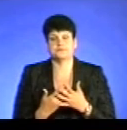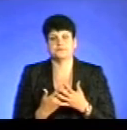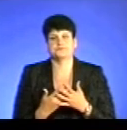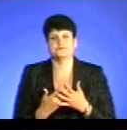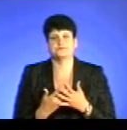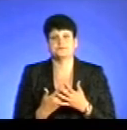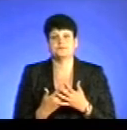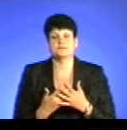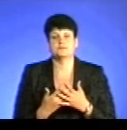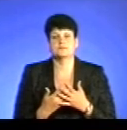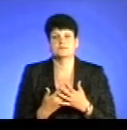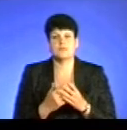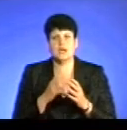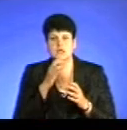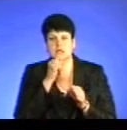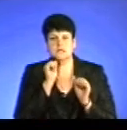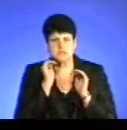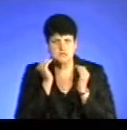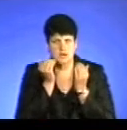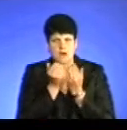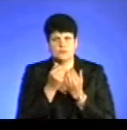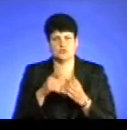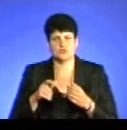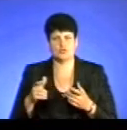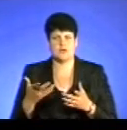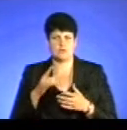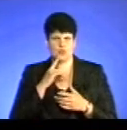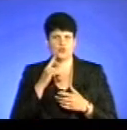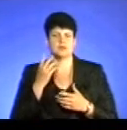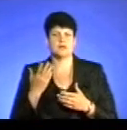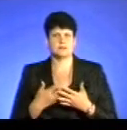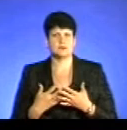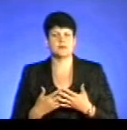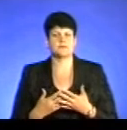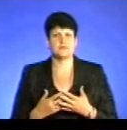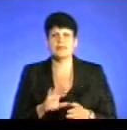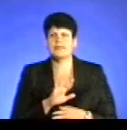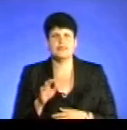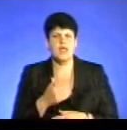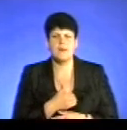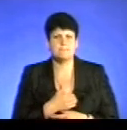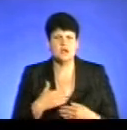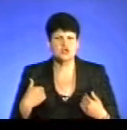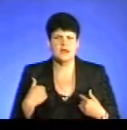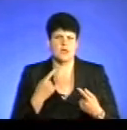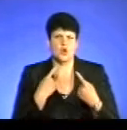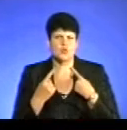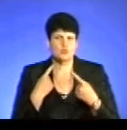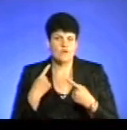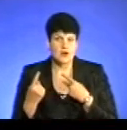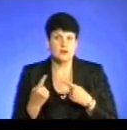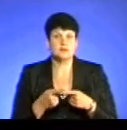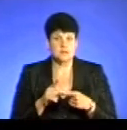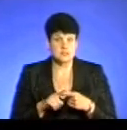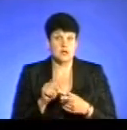замкнутість людей, молодих людей, небажання розмовляти, це вже повинно в них